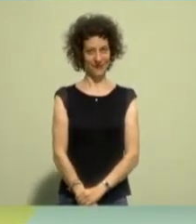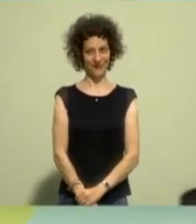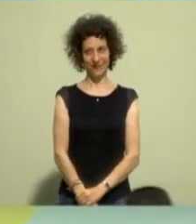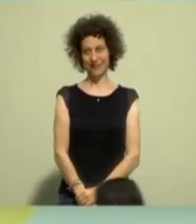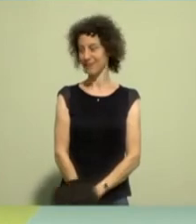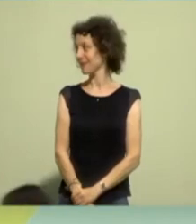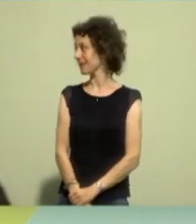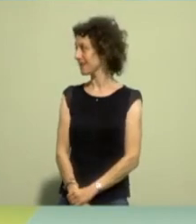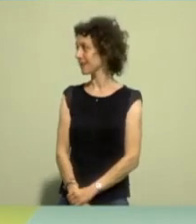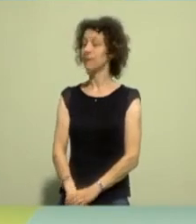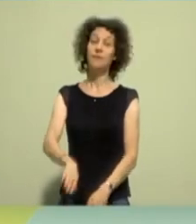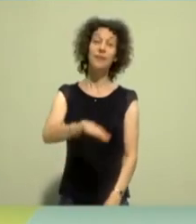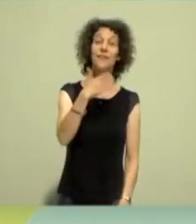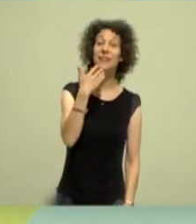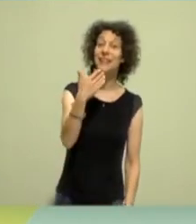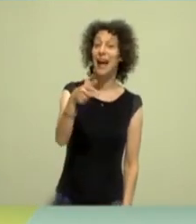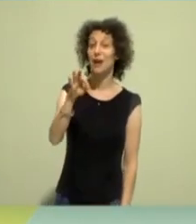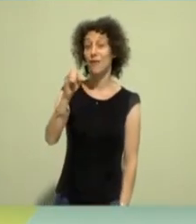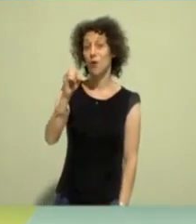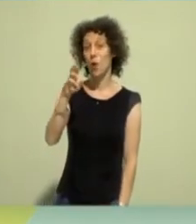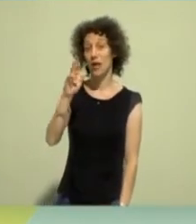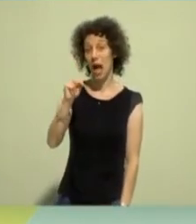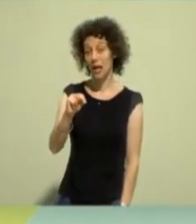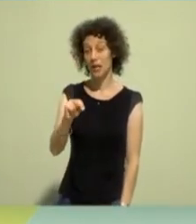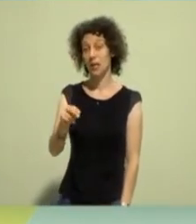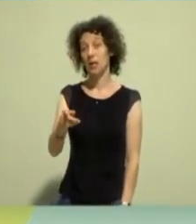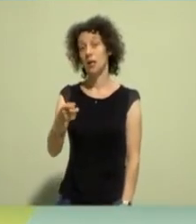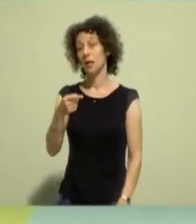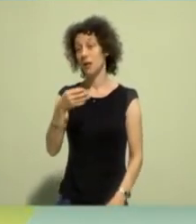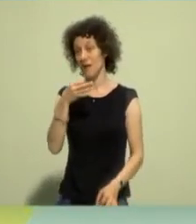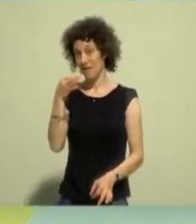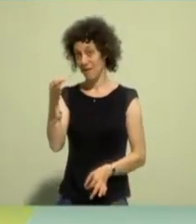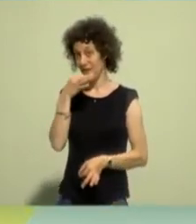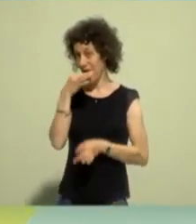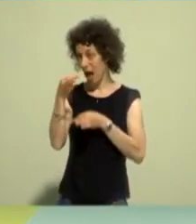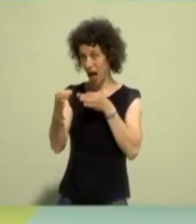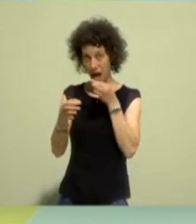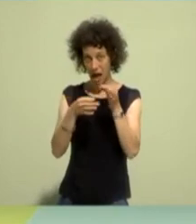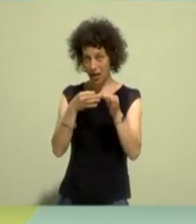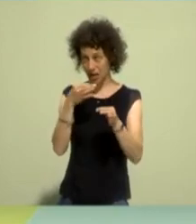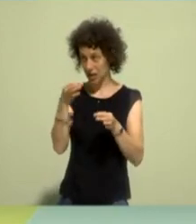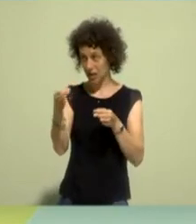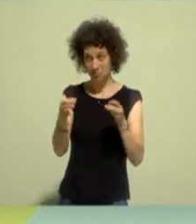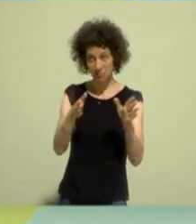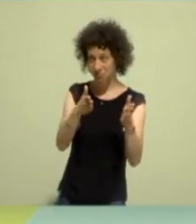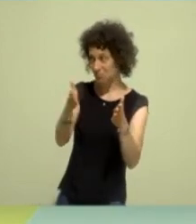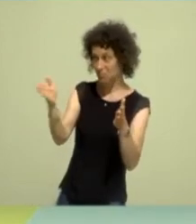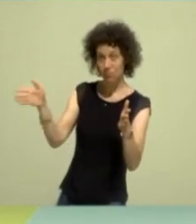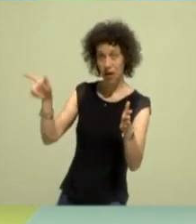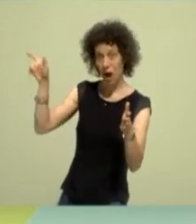Vielen Dank, Florian. Ich frage, gibt es Fragen an dich?